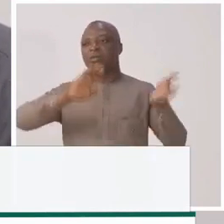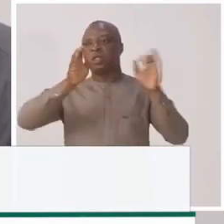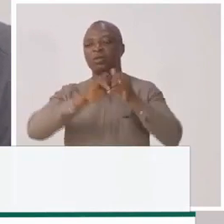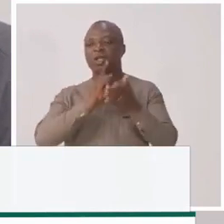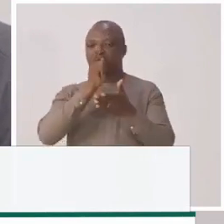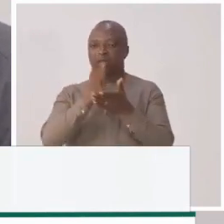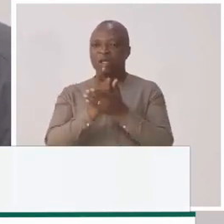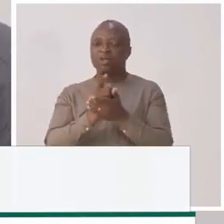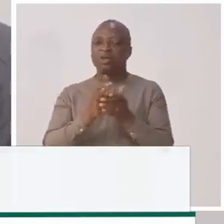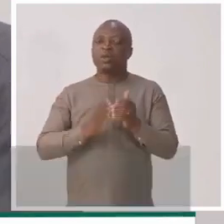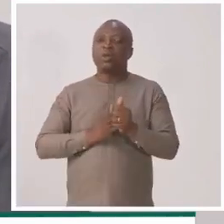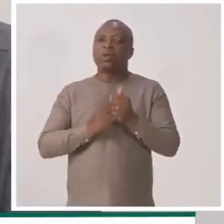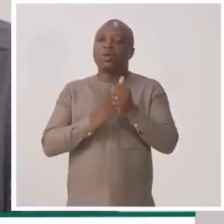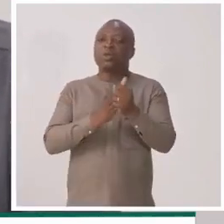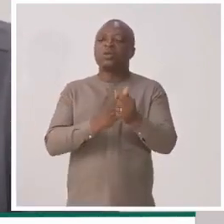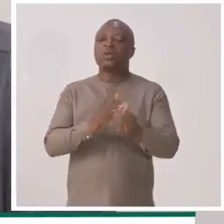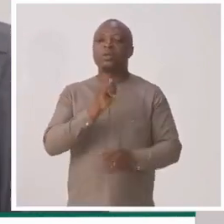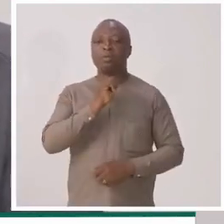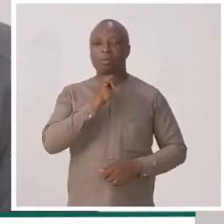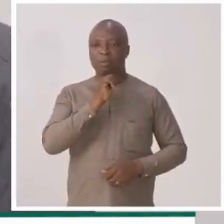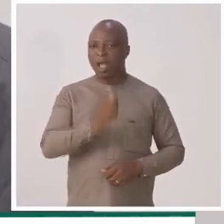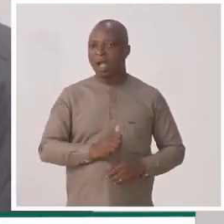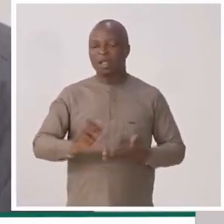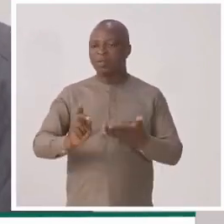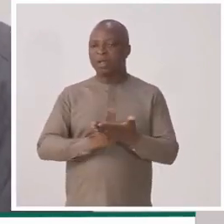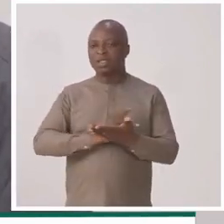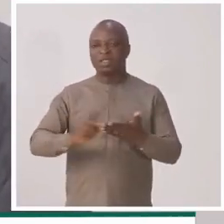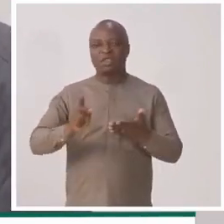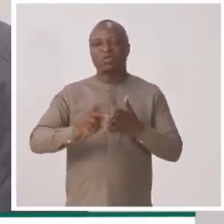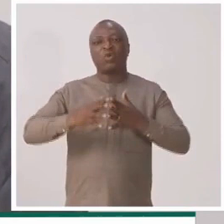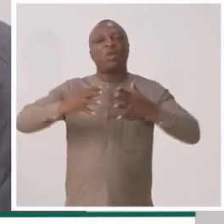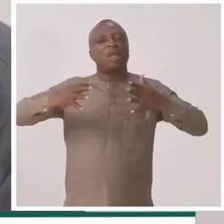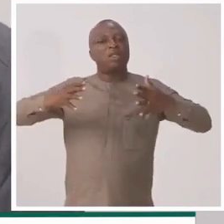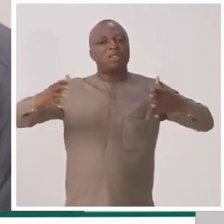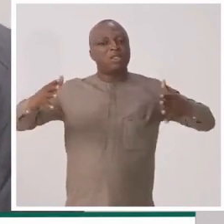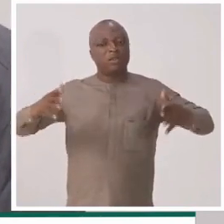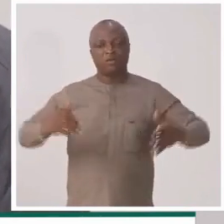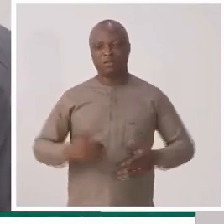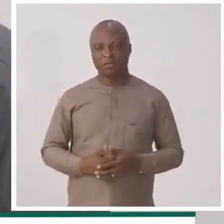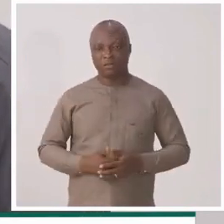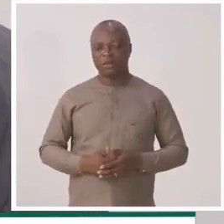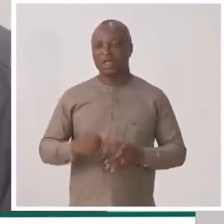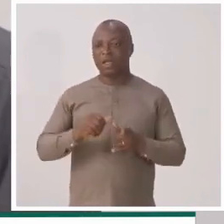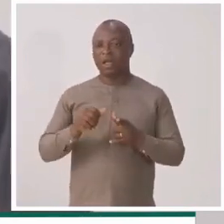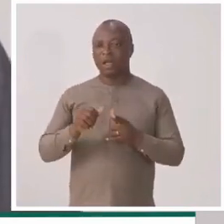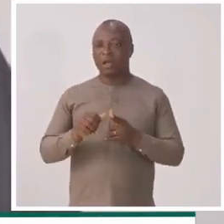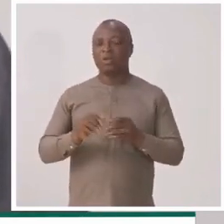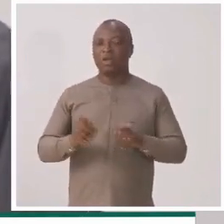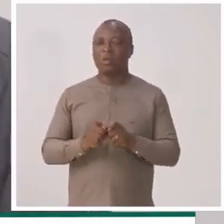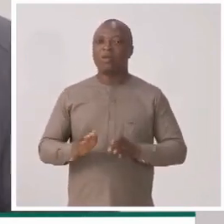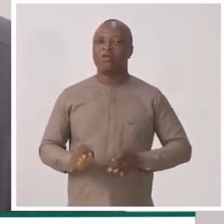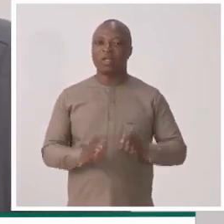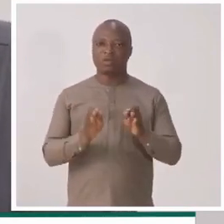la présence de l'assurance ne conduise à des prestations excessives. Alors,